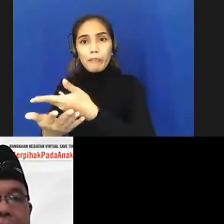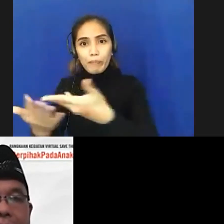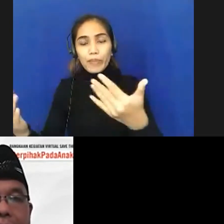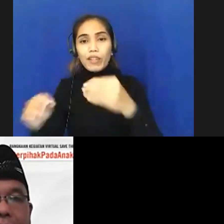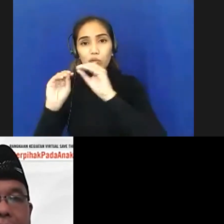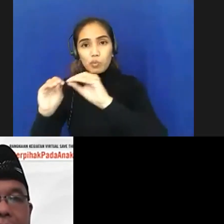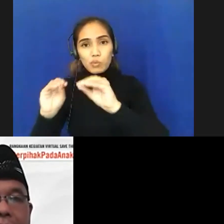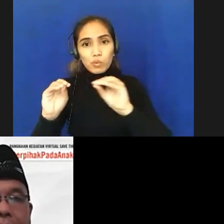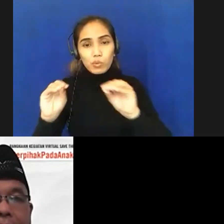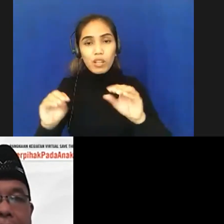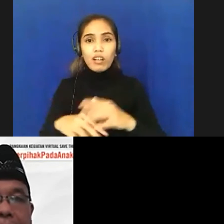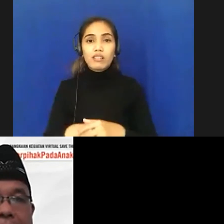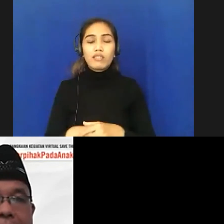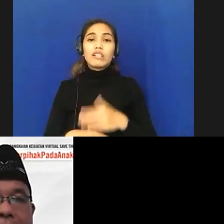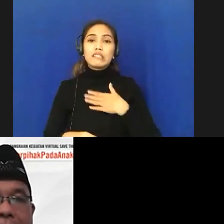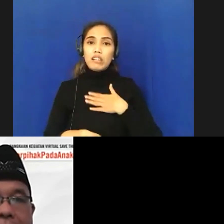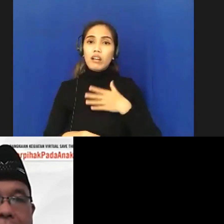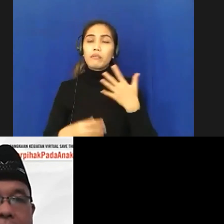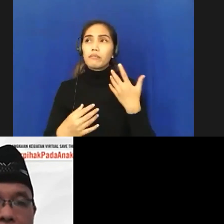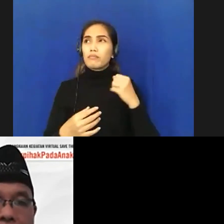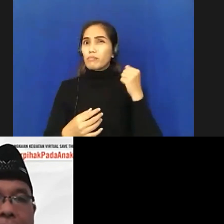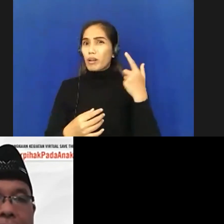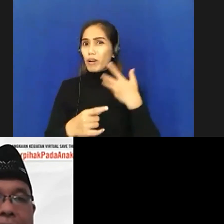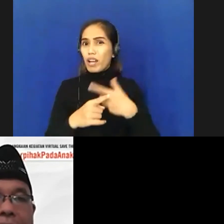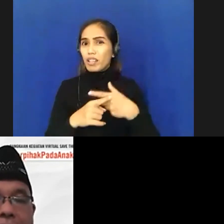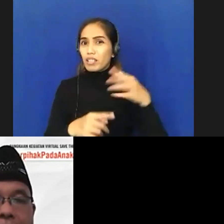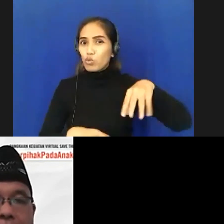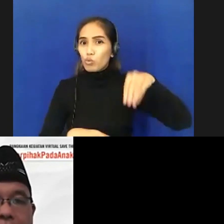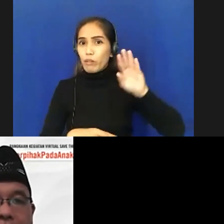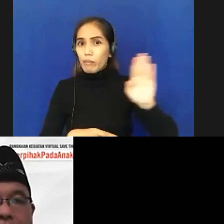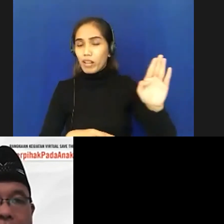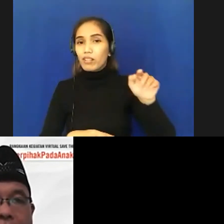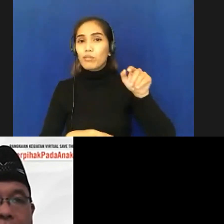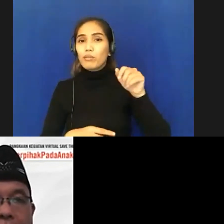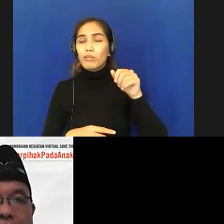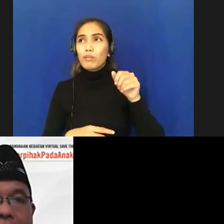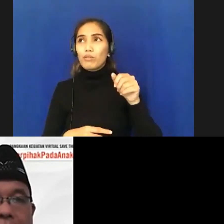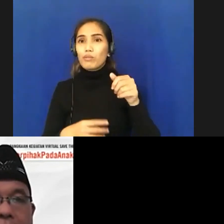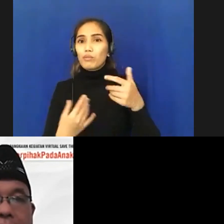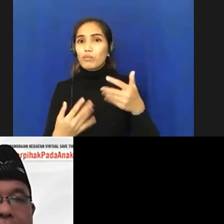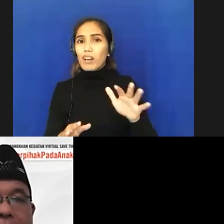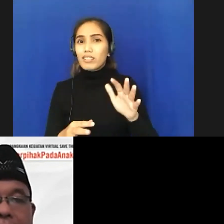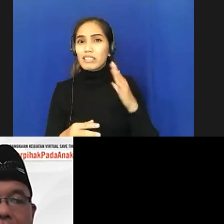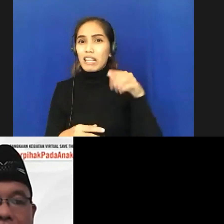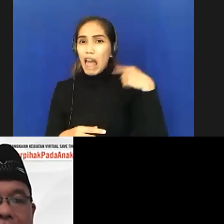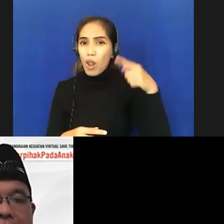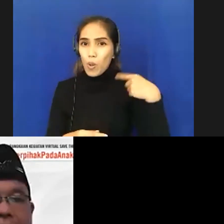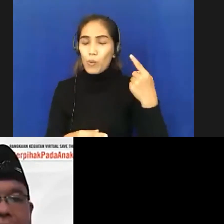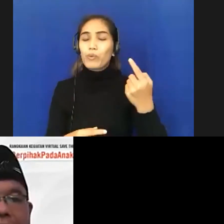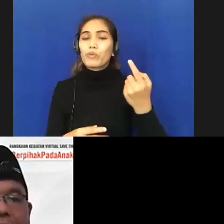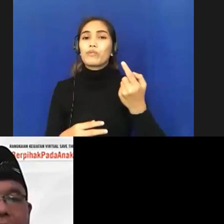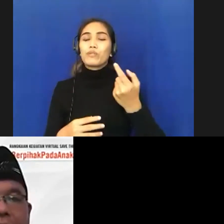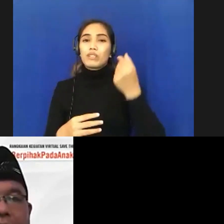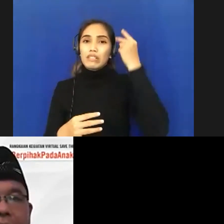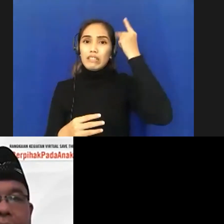mengalami beberapa kali kita di Sumba ini ya tentu ada sudah direncanakan